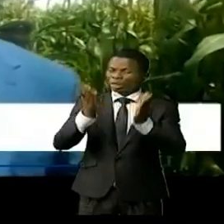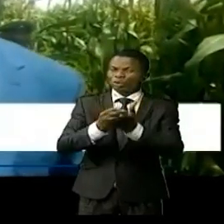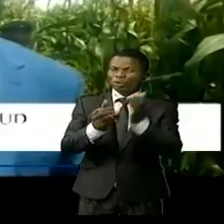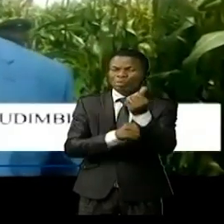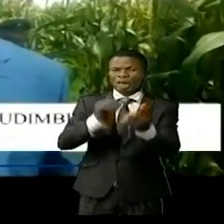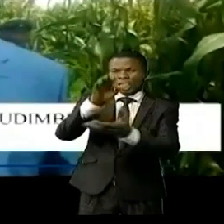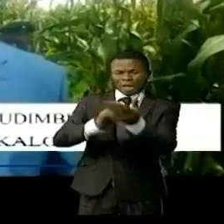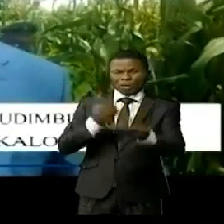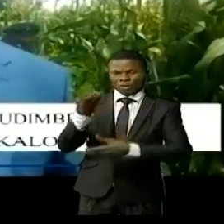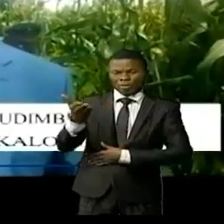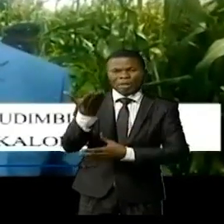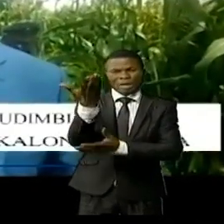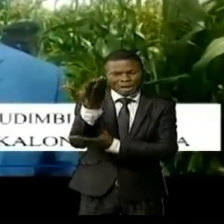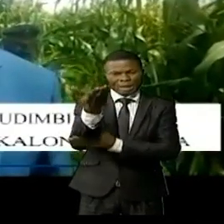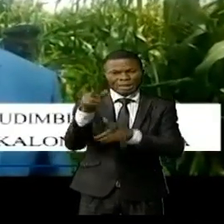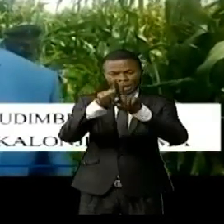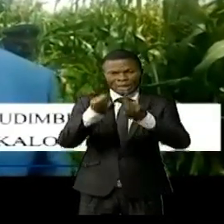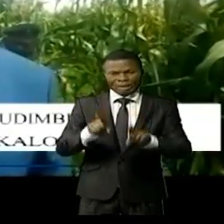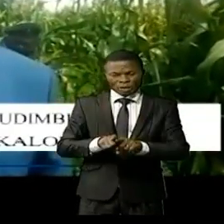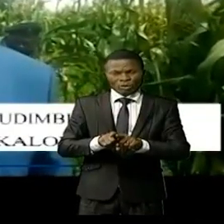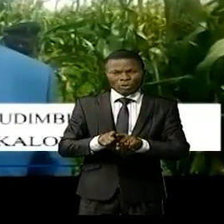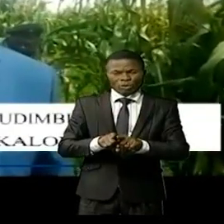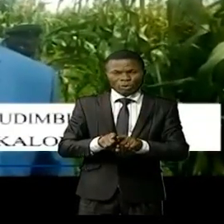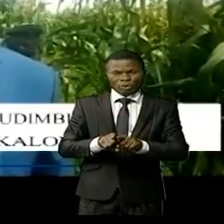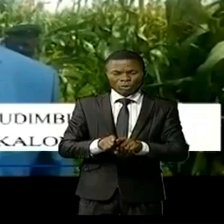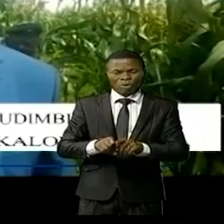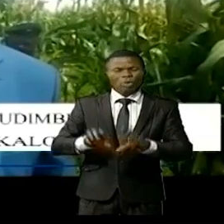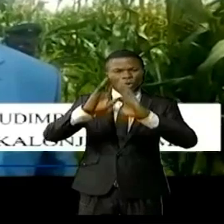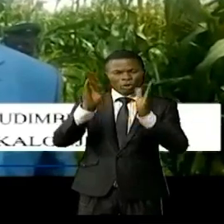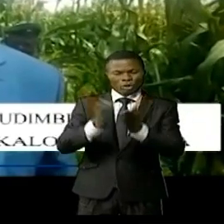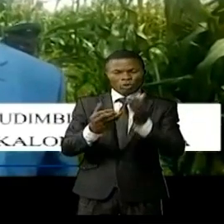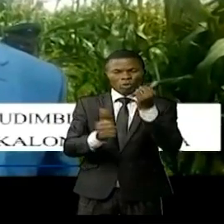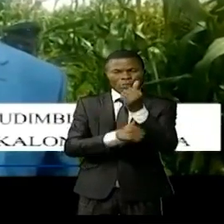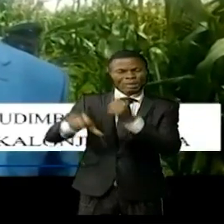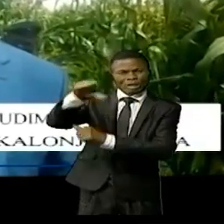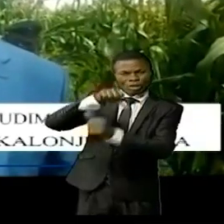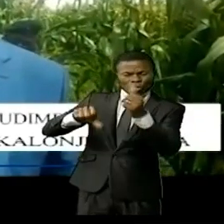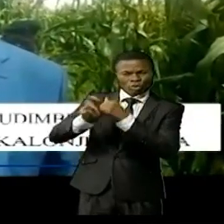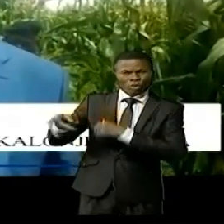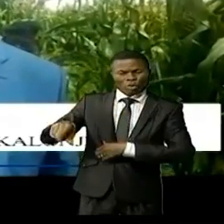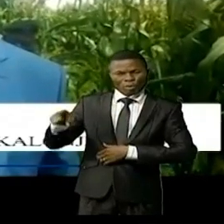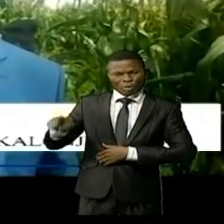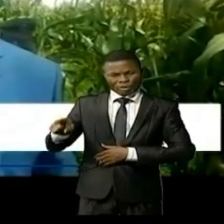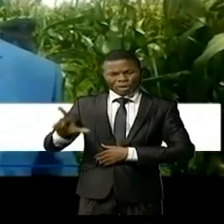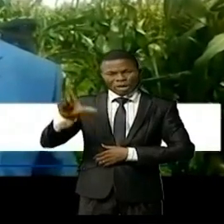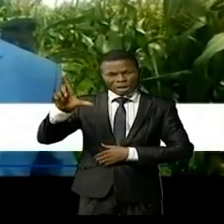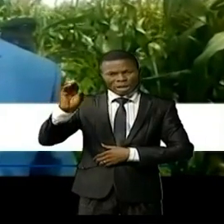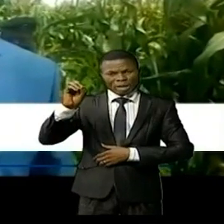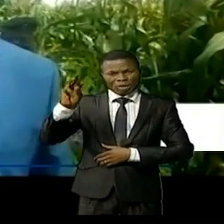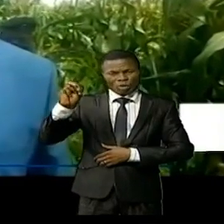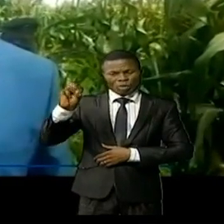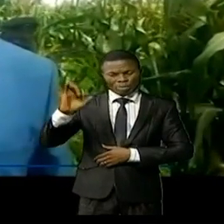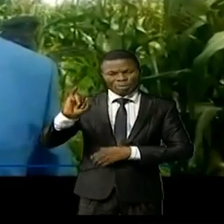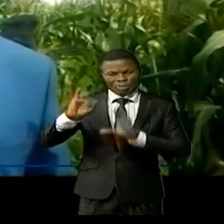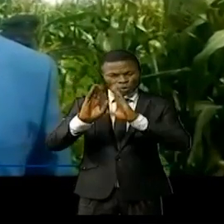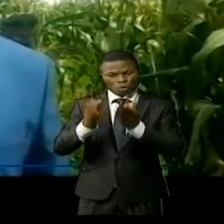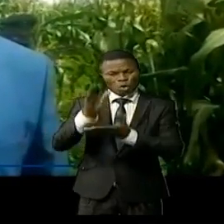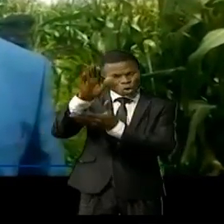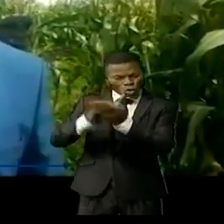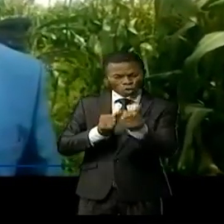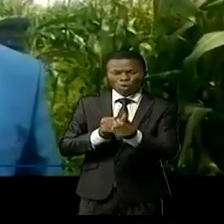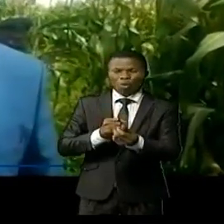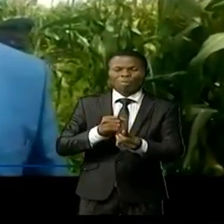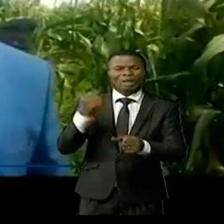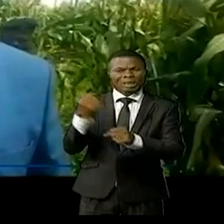Et j'interpelle aussi l'actif du territoire de l'Andaljika et de la province de Lomamie en général d'emboîter